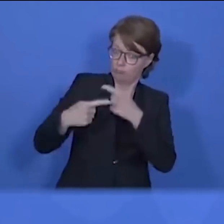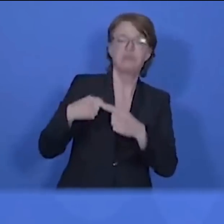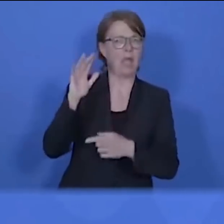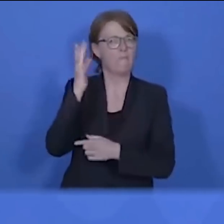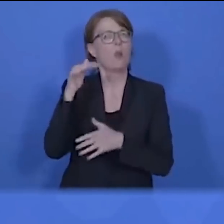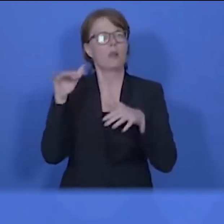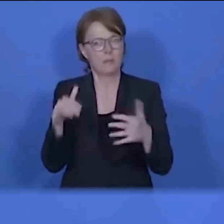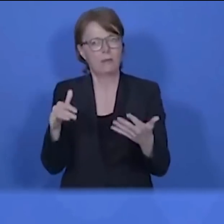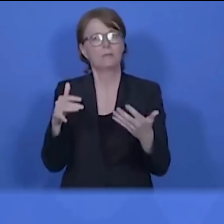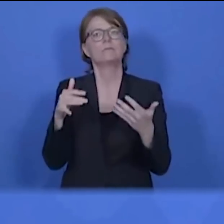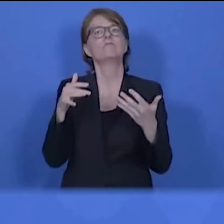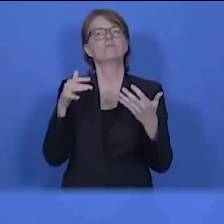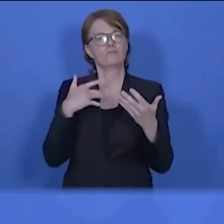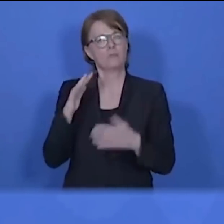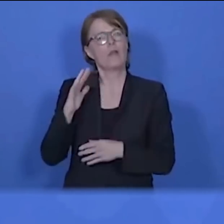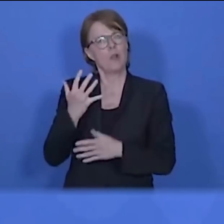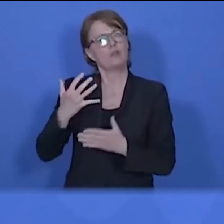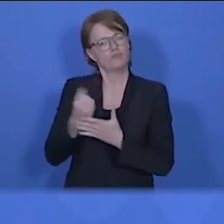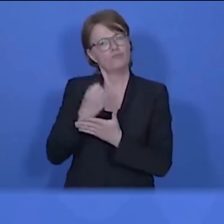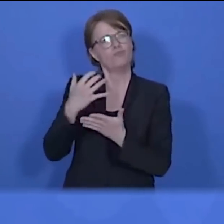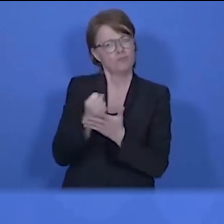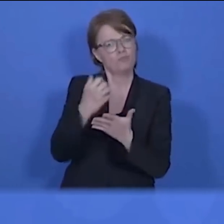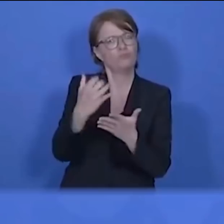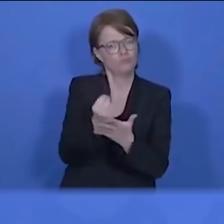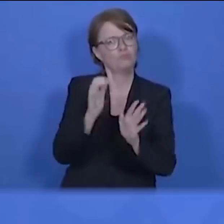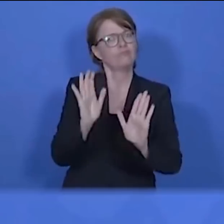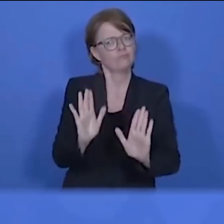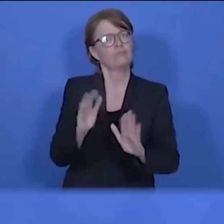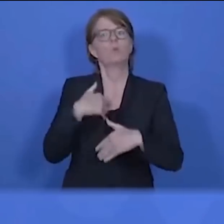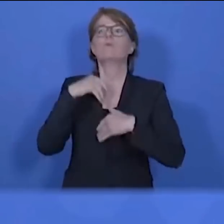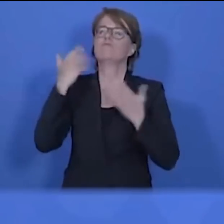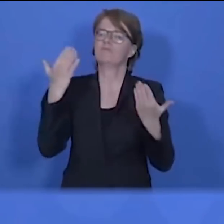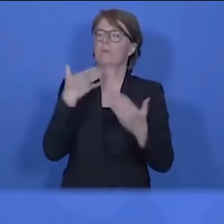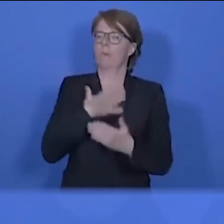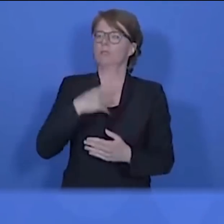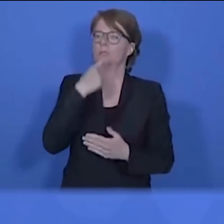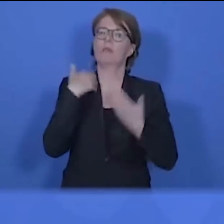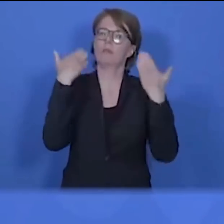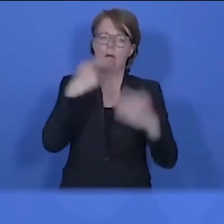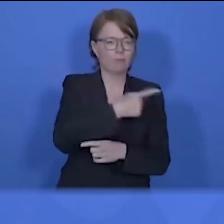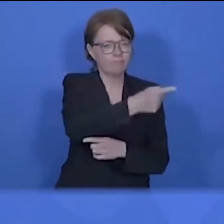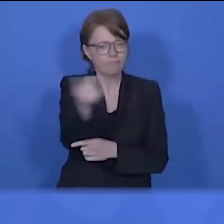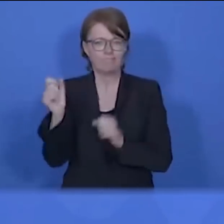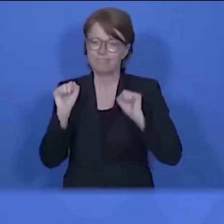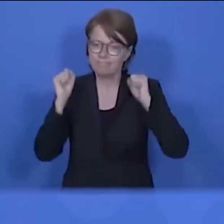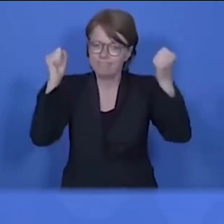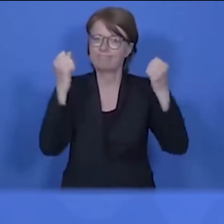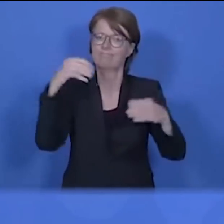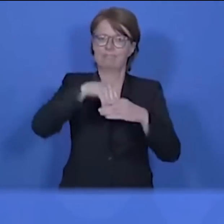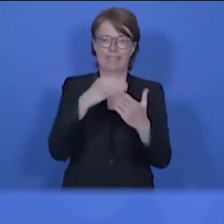zusammen in den letzten Wochen viel erreicht. und ich möchte noch einmal allen danken, die dazu beigetragen haben,